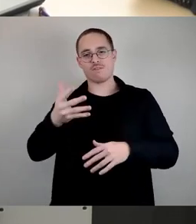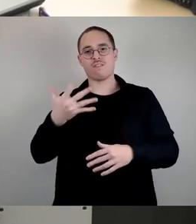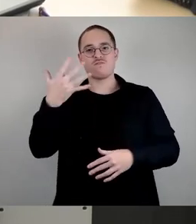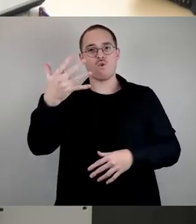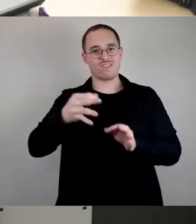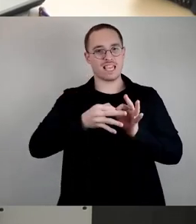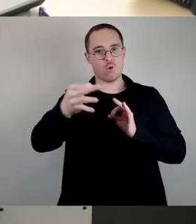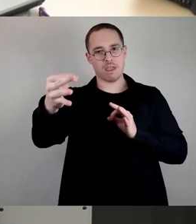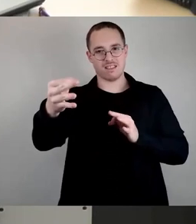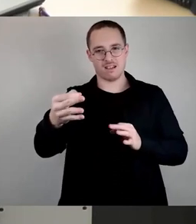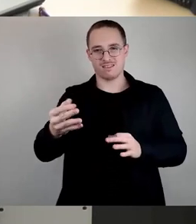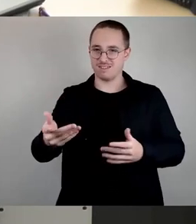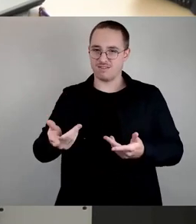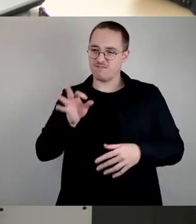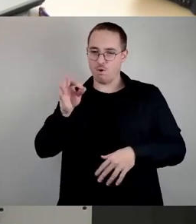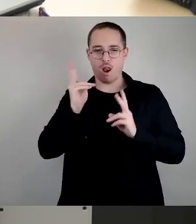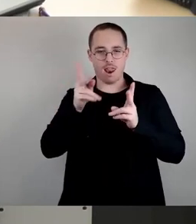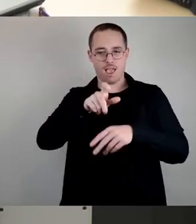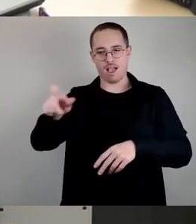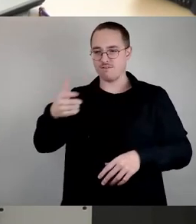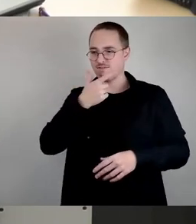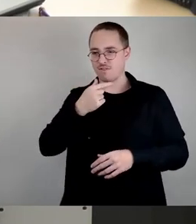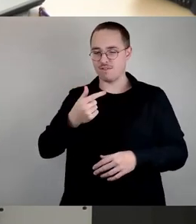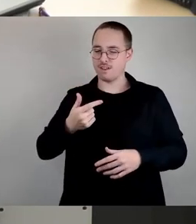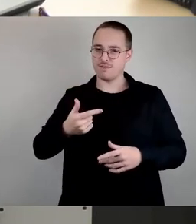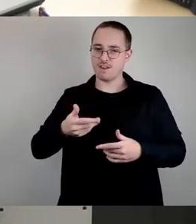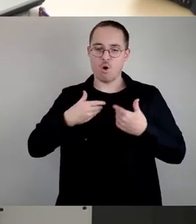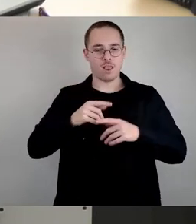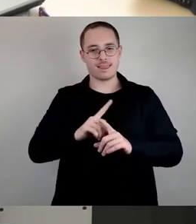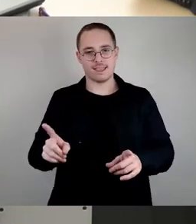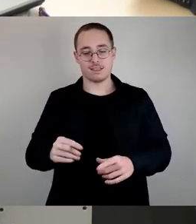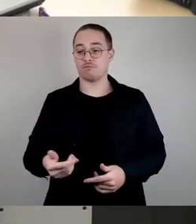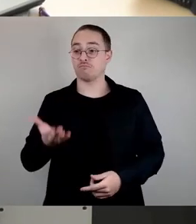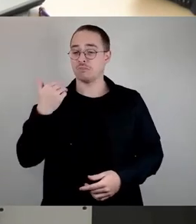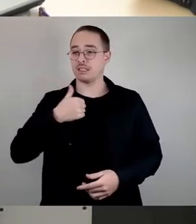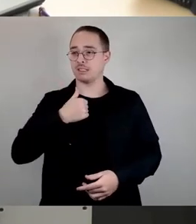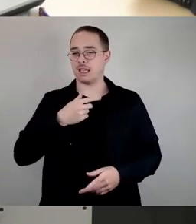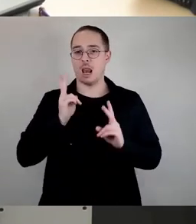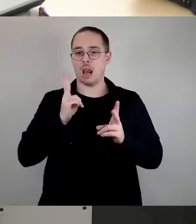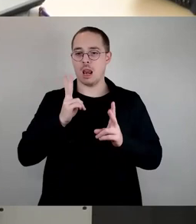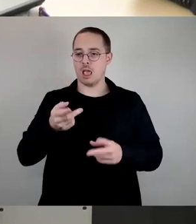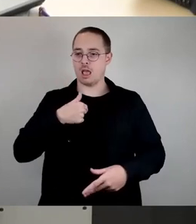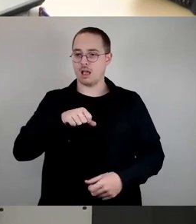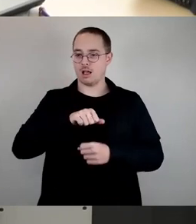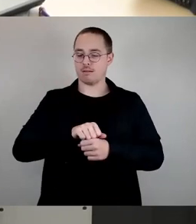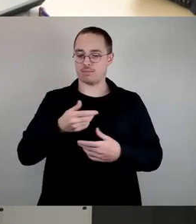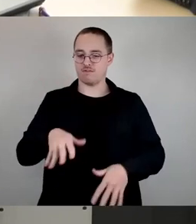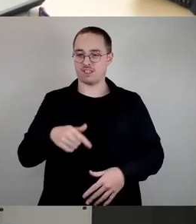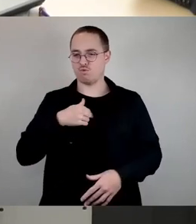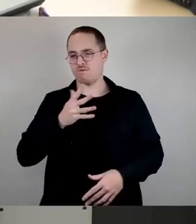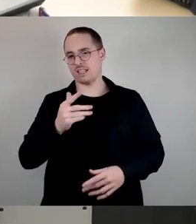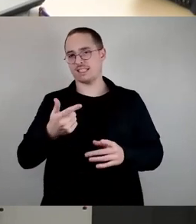Lösungsgymnasium in Radebeu gemacht. Ich musste zu meiner Außenstelle übrigens mal zwei Kilometer pendeln.